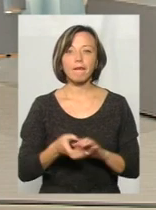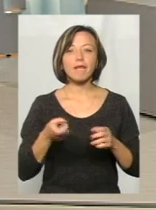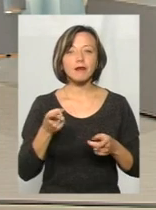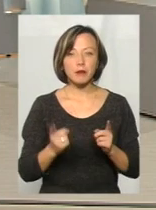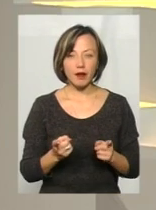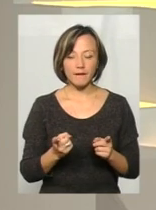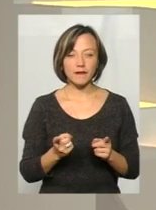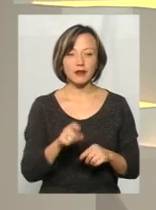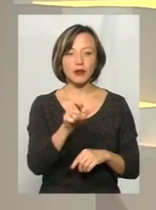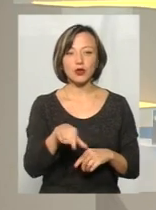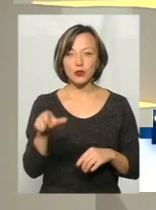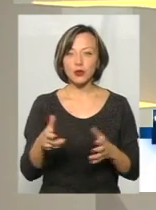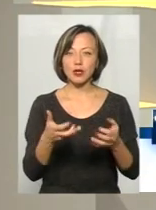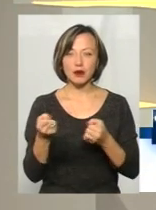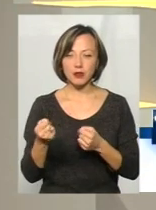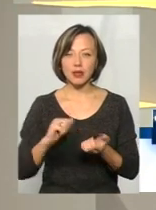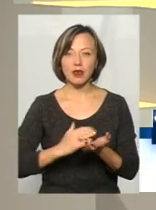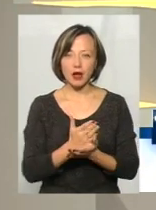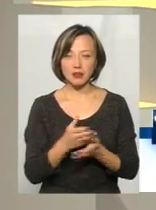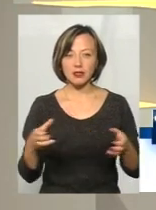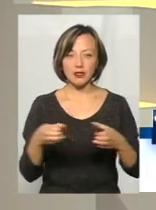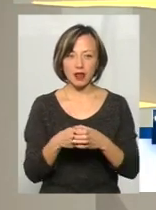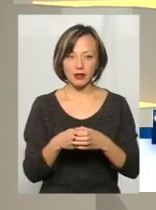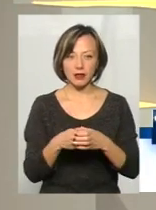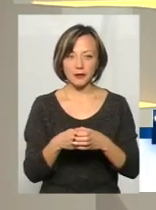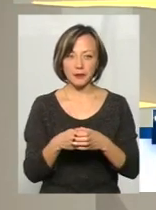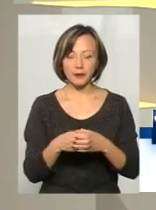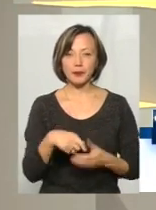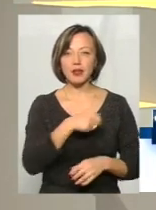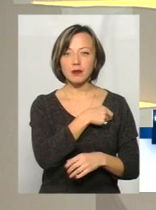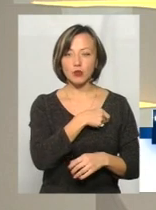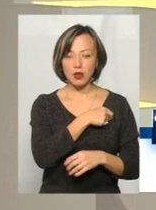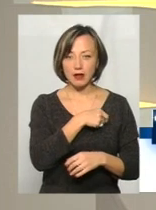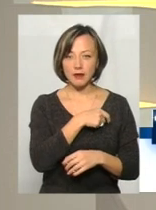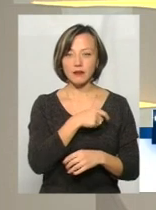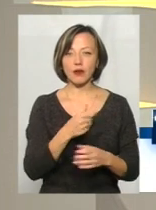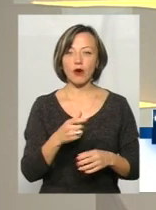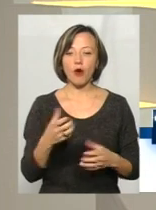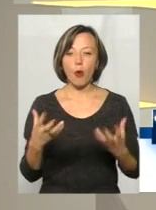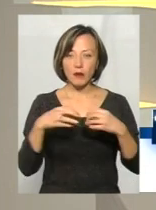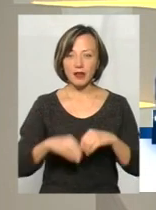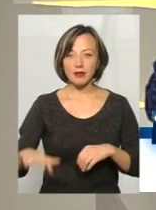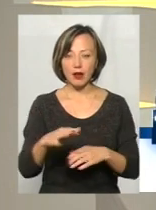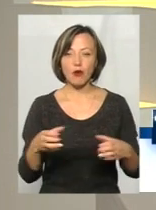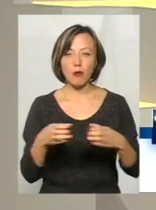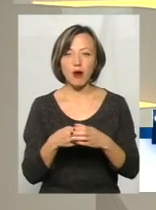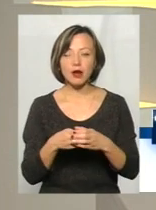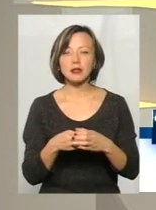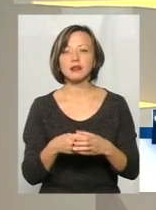люди отримають якісний склад депутатського корпусу в об'єднаних тергромадах,